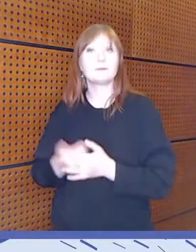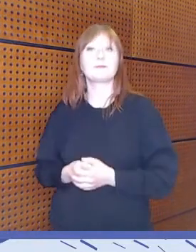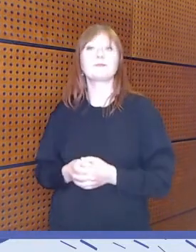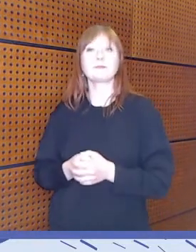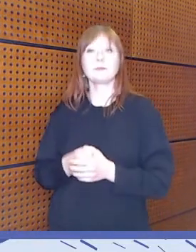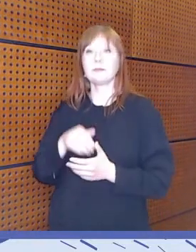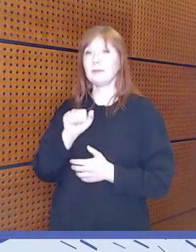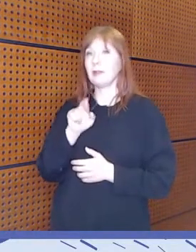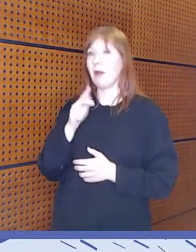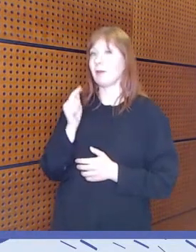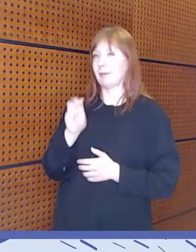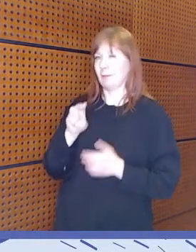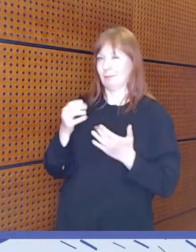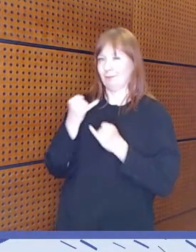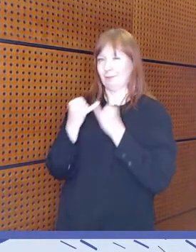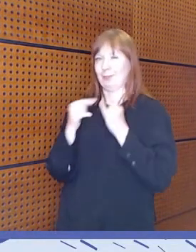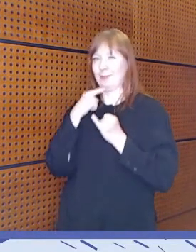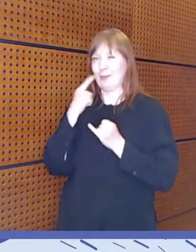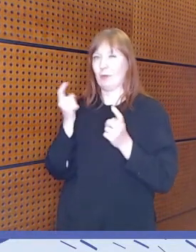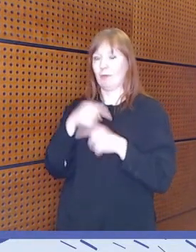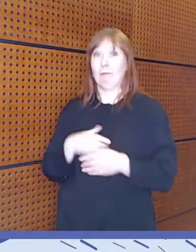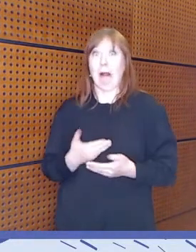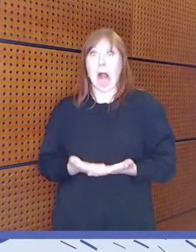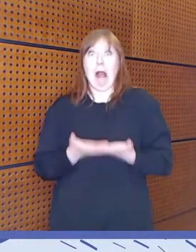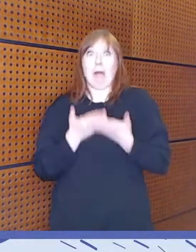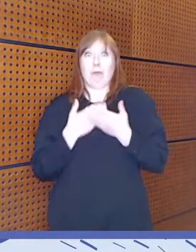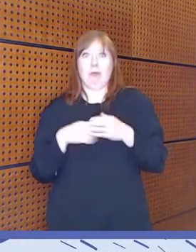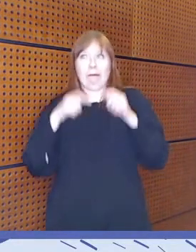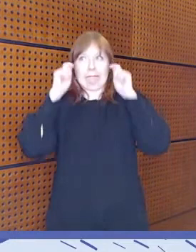Hartin, minä saat viimeisen puheenvuoron. Apua, paineet.